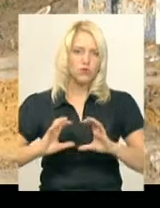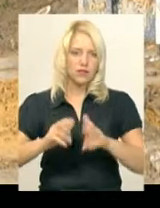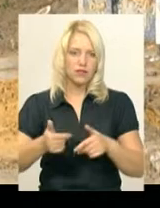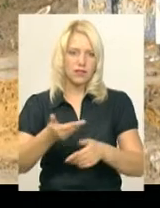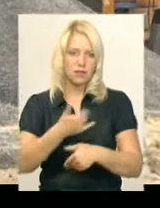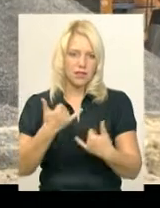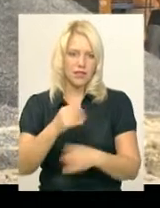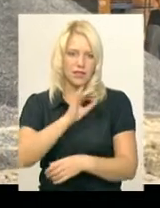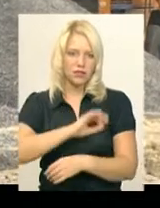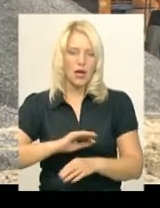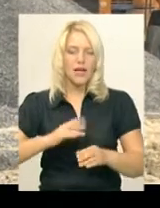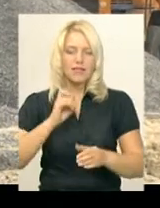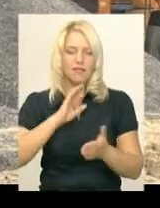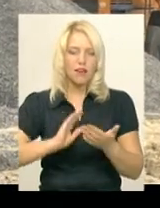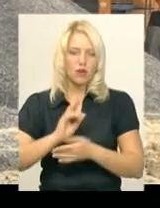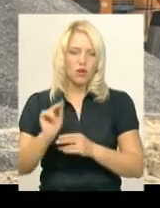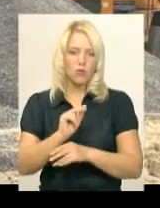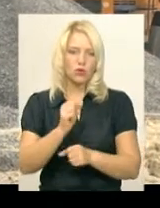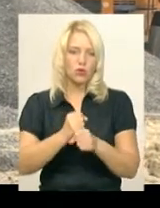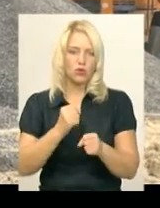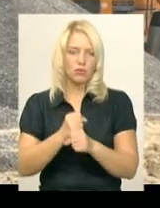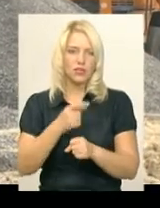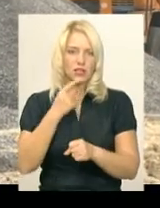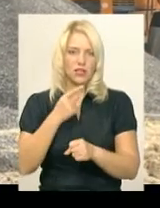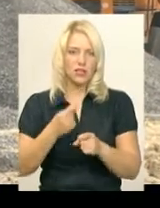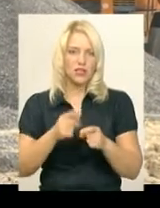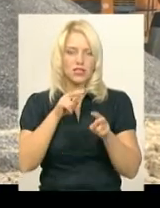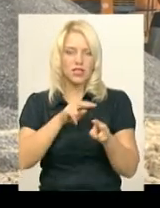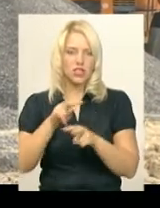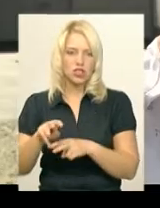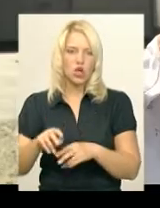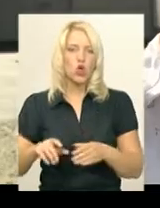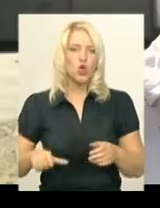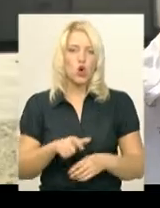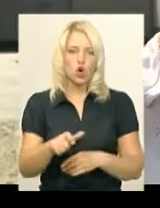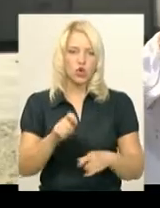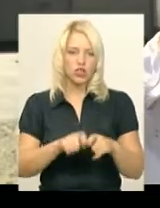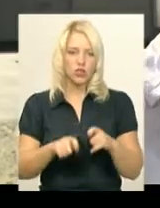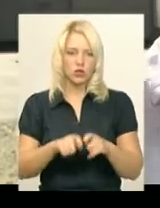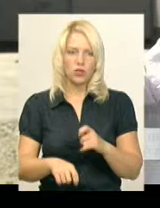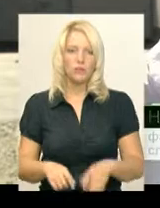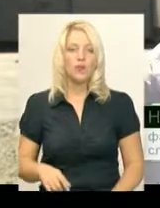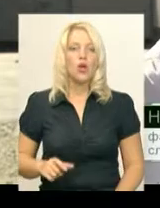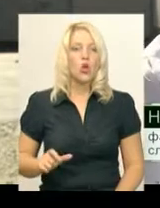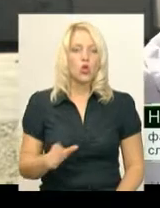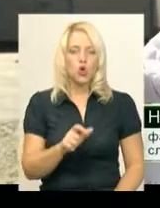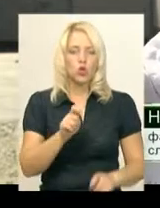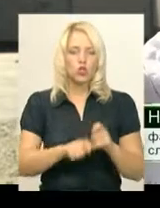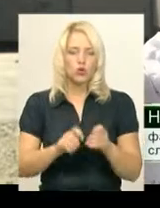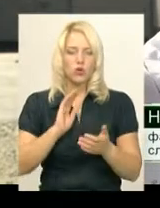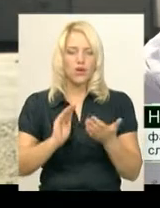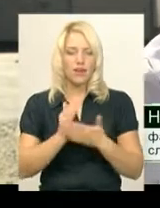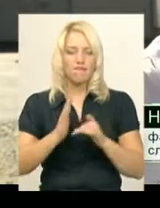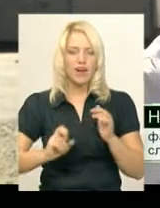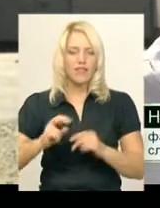зараз застосовуємо. За якістю ремонтних робіт, каже Наталія Колодій, стежить дорожній контроль. Дорожній контроль якості – це фахівці